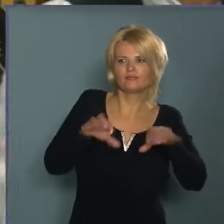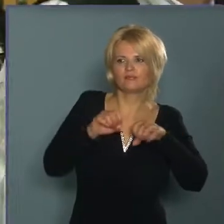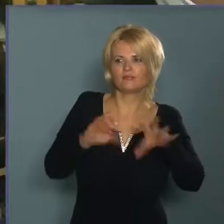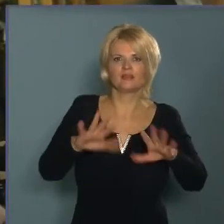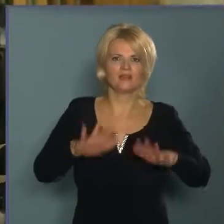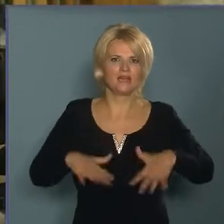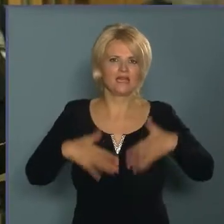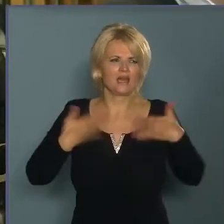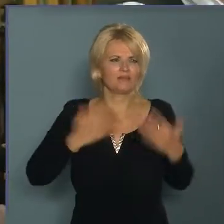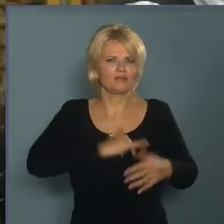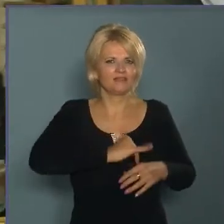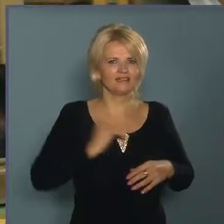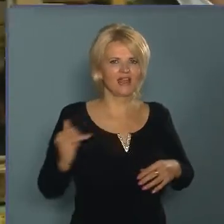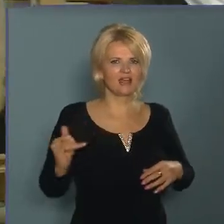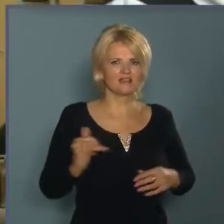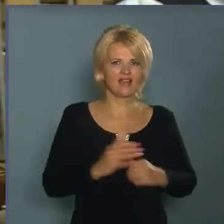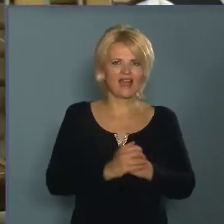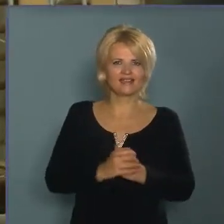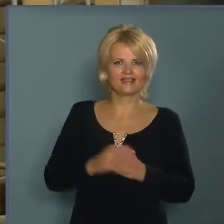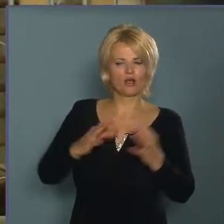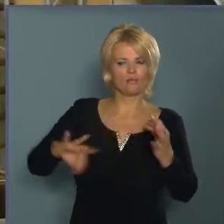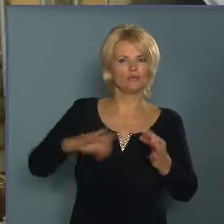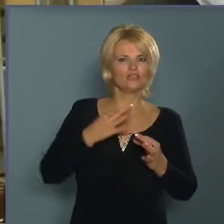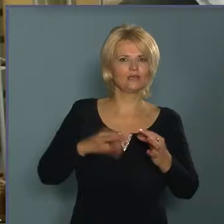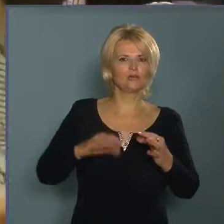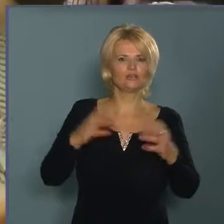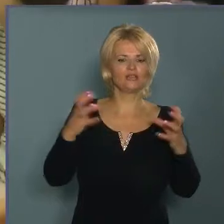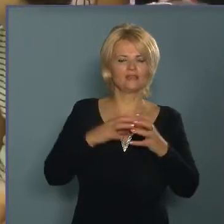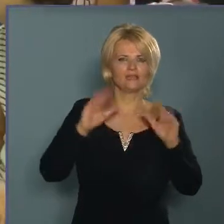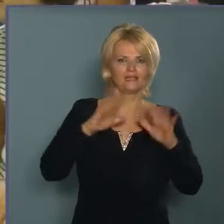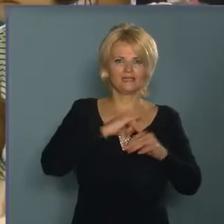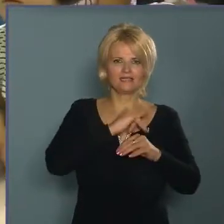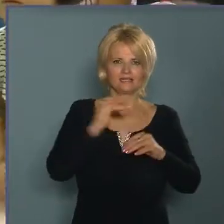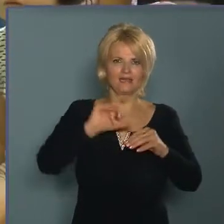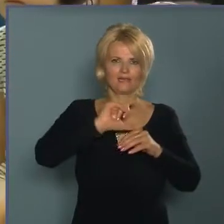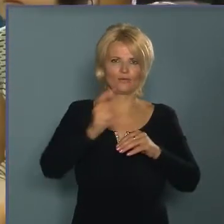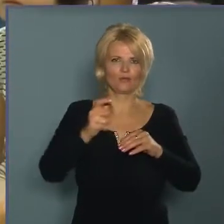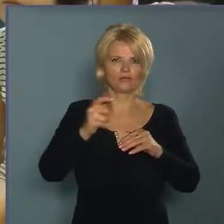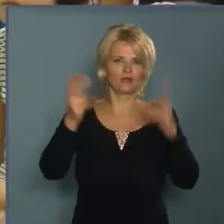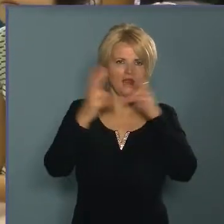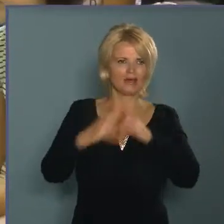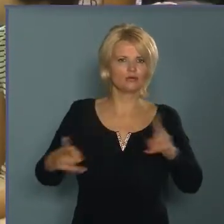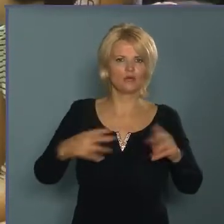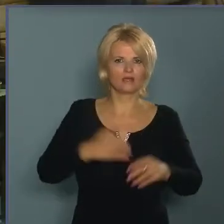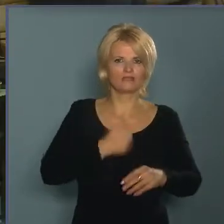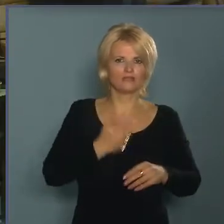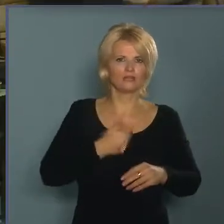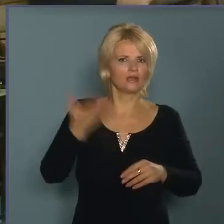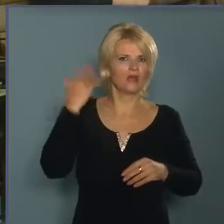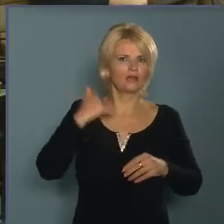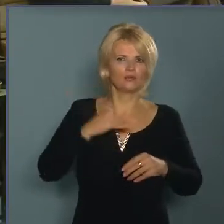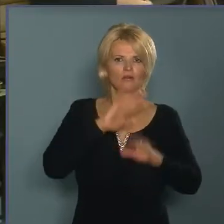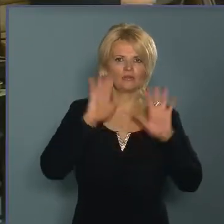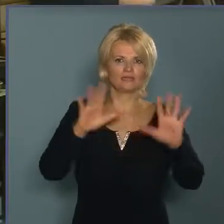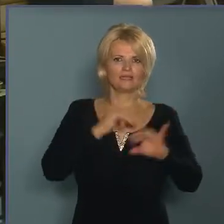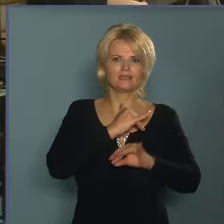és élményt jelentsen mindenkinek. A muzsikus együttes tíze szendelje látogatja az iskolákat. Az elmúlt évtized